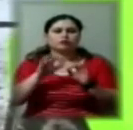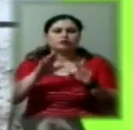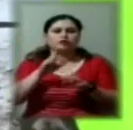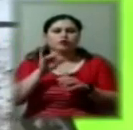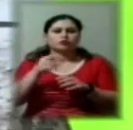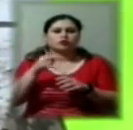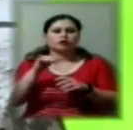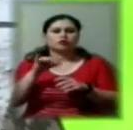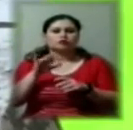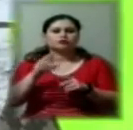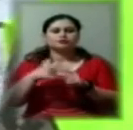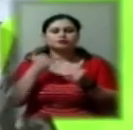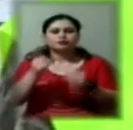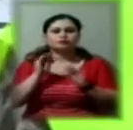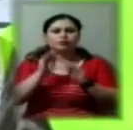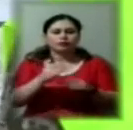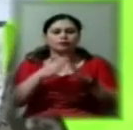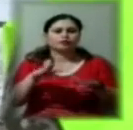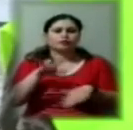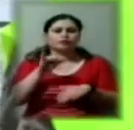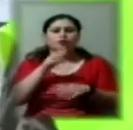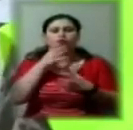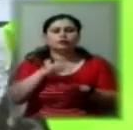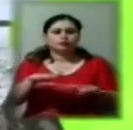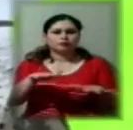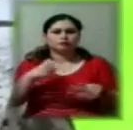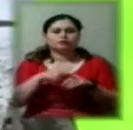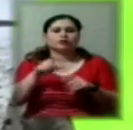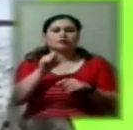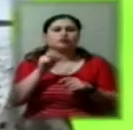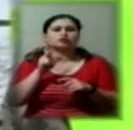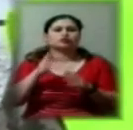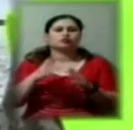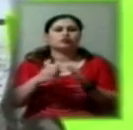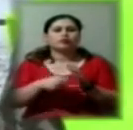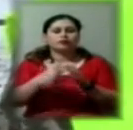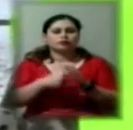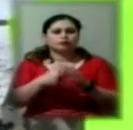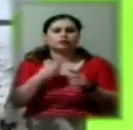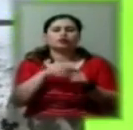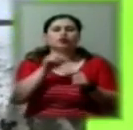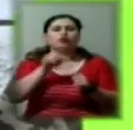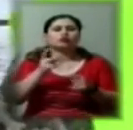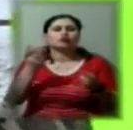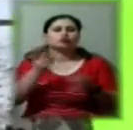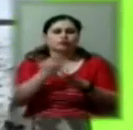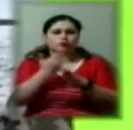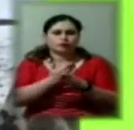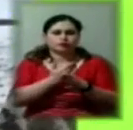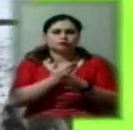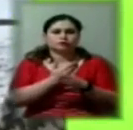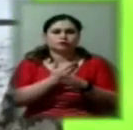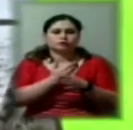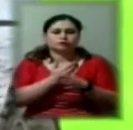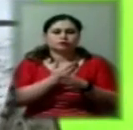Зараз поставили пункти обігріву для безхатків, для людей, які потребують допомоги. Скільки людей